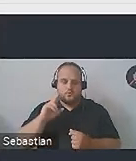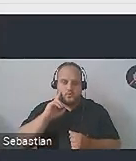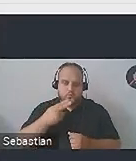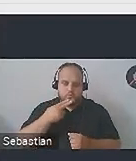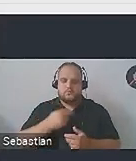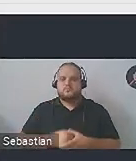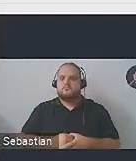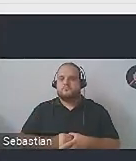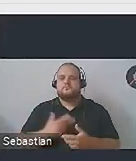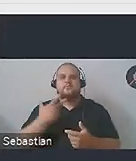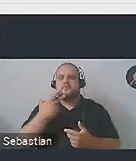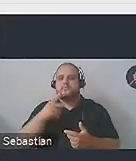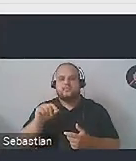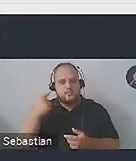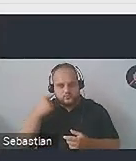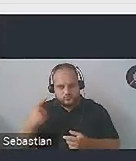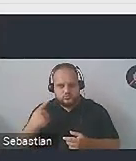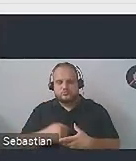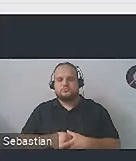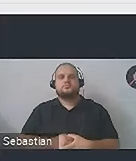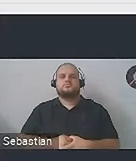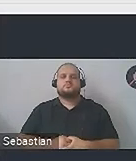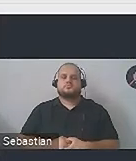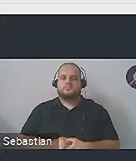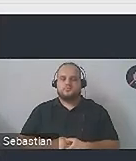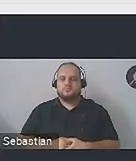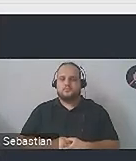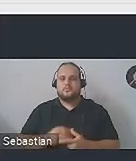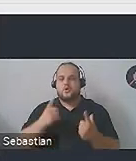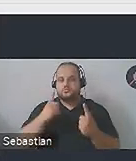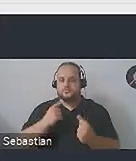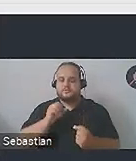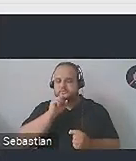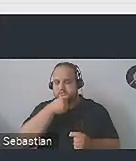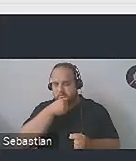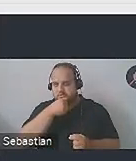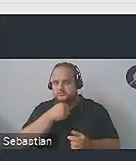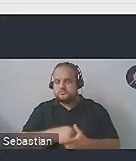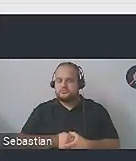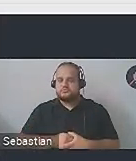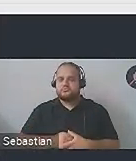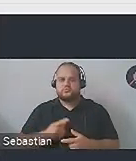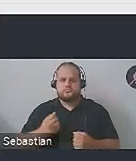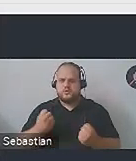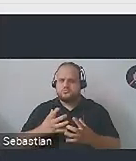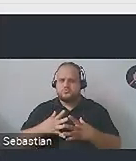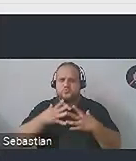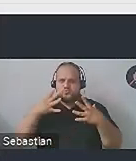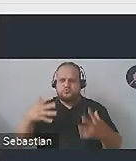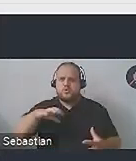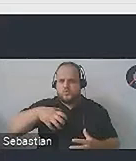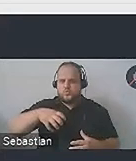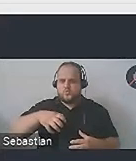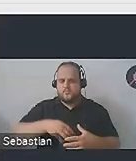i niedosłyszące, ale też bardzo ważne, osoby starsze. To jest ogromna grupa Waszych odbiorców.